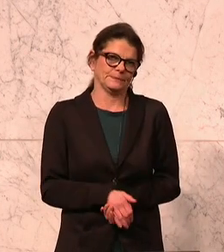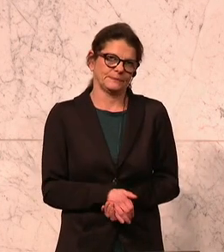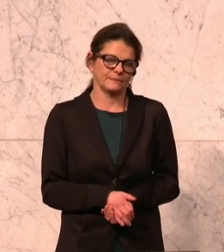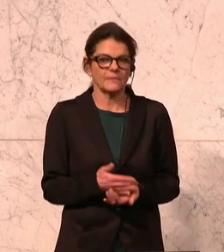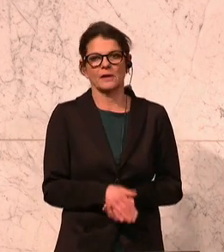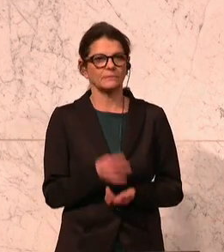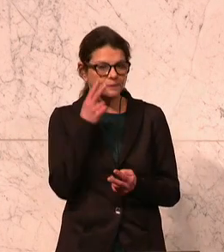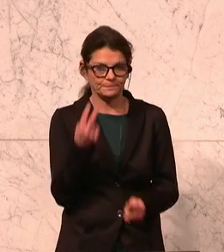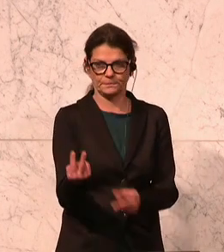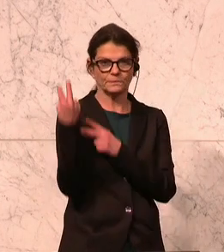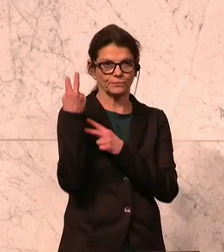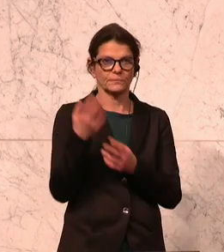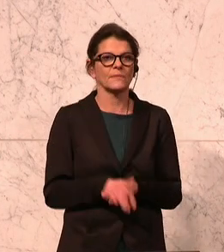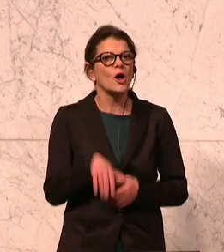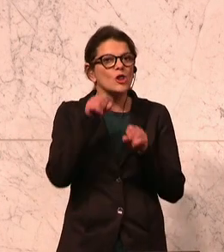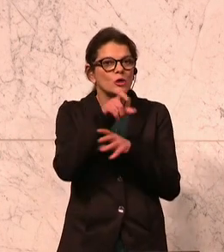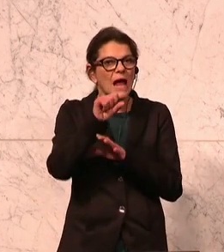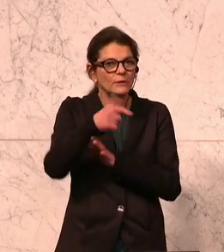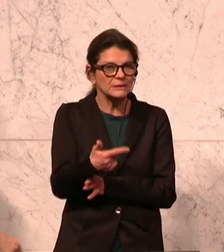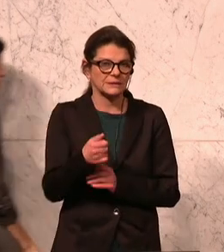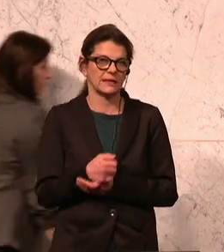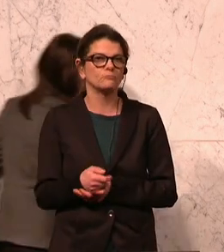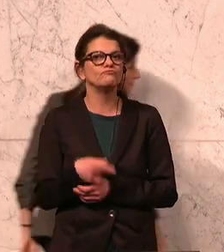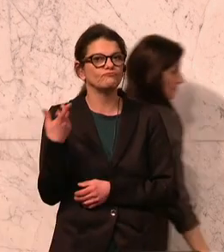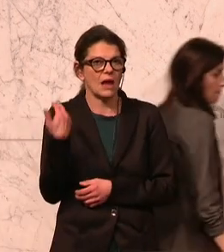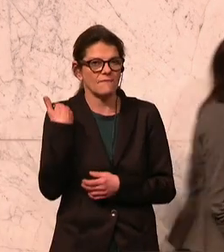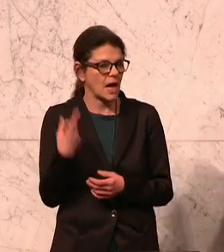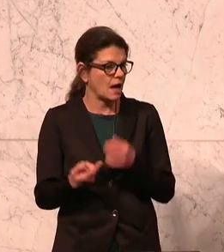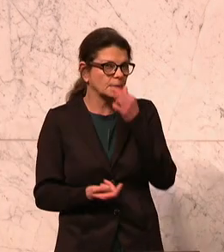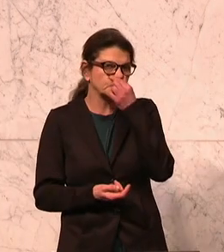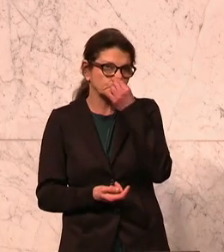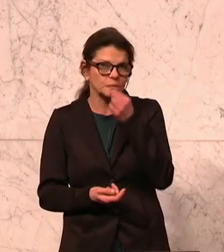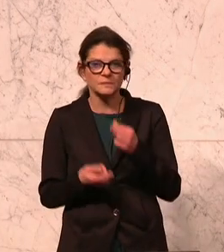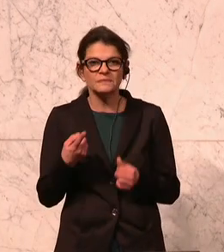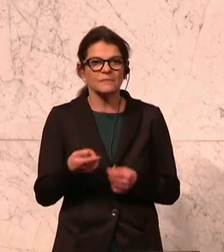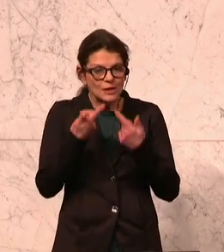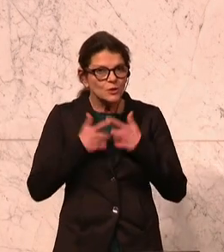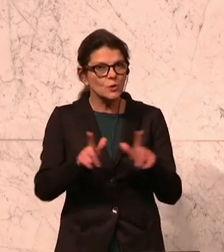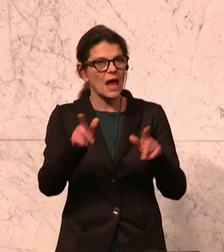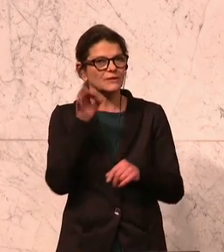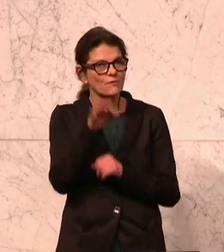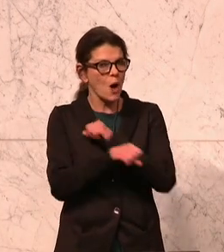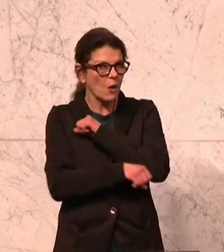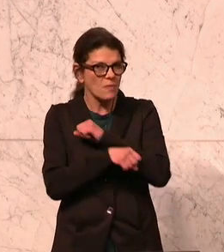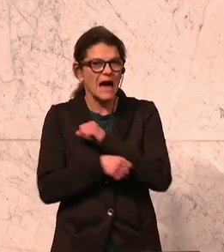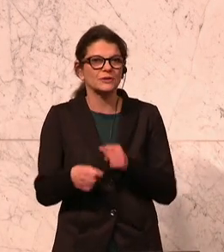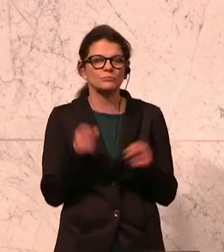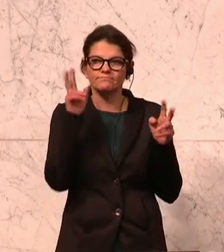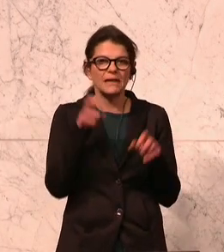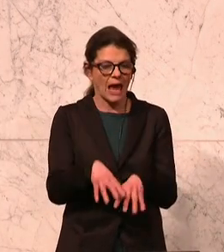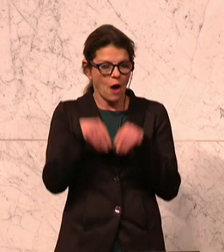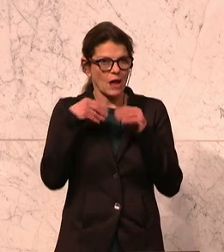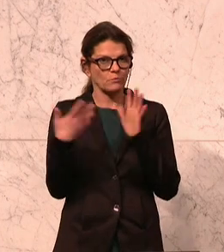mich einen Blick zurückwerfen. 1971 wurde die Zulassung zu dem Gymnasium, also die sogenannte